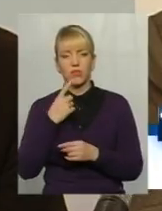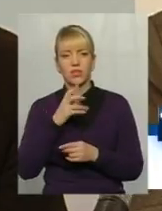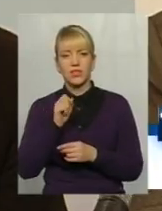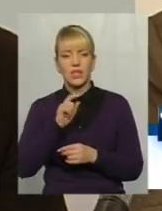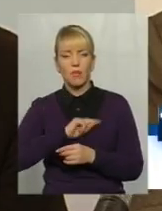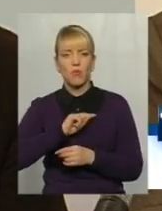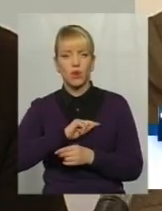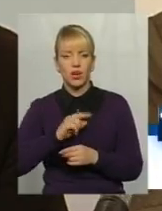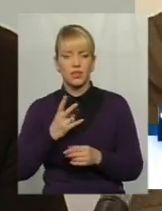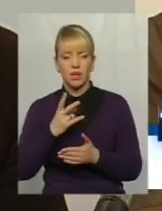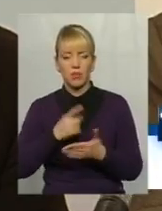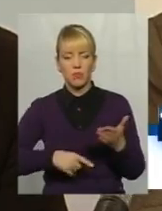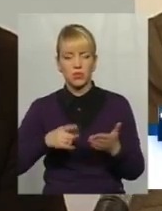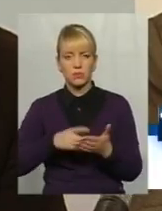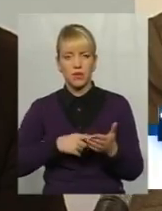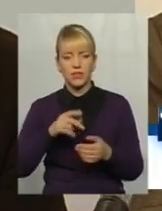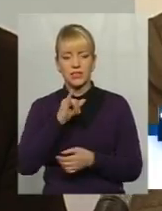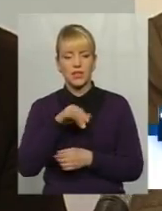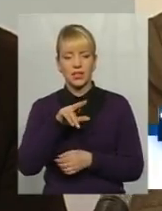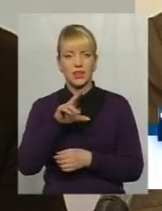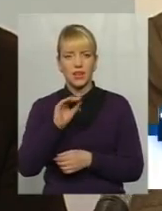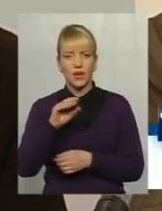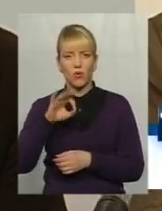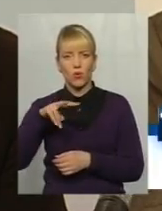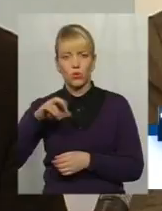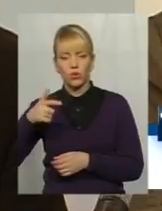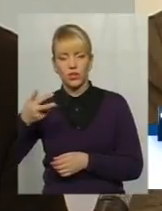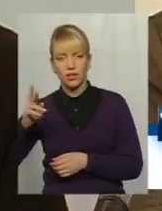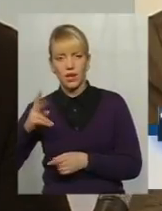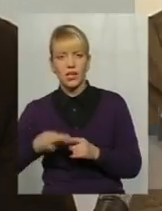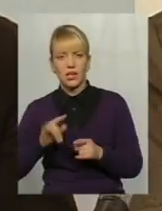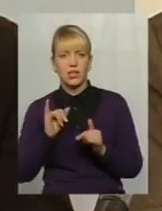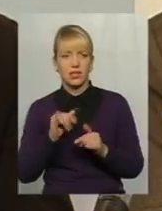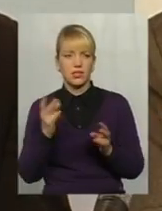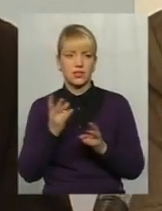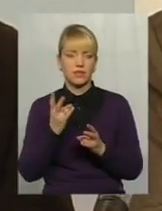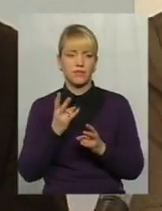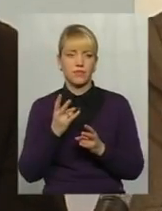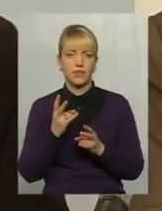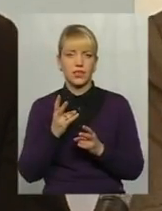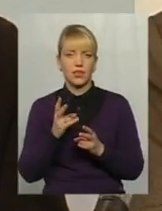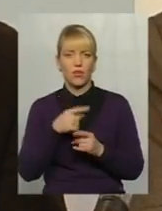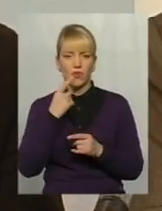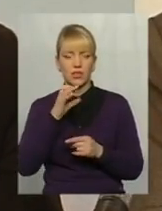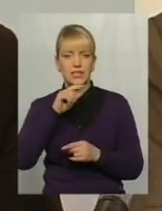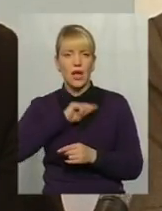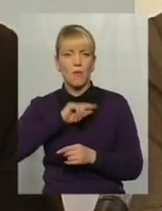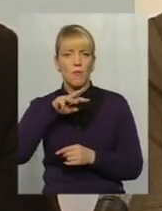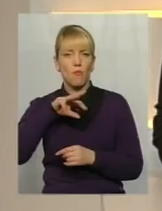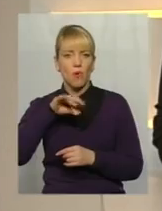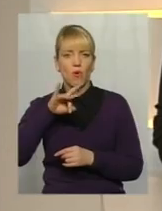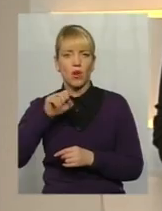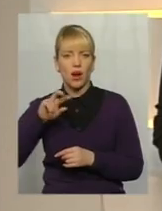моральне. Позбавитися від ідеології, тому що ідеологія – це завжди певний такий начерк тоталітаризму, і говорити за моральне навантаження.